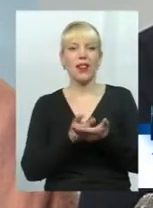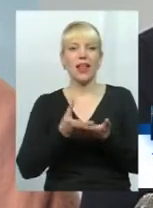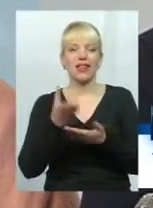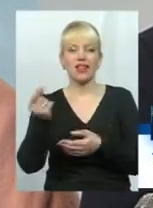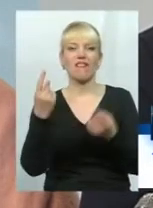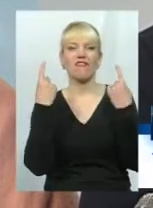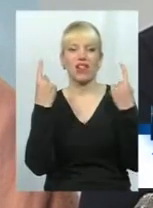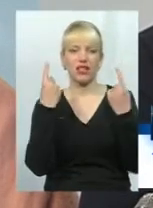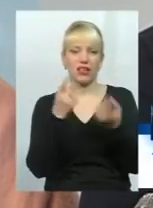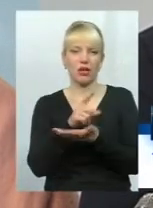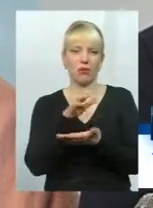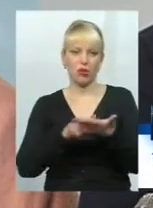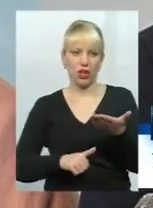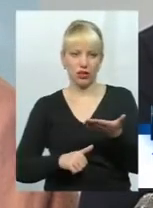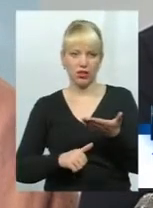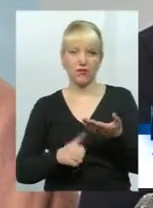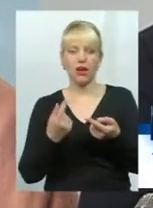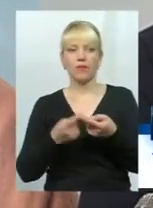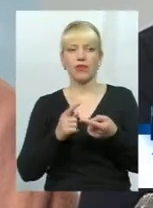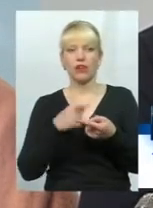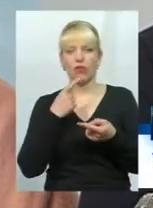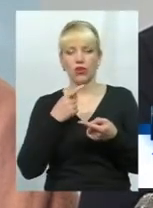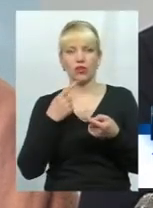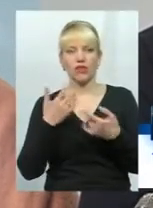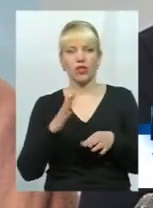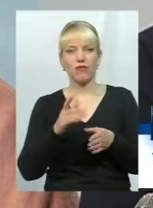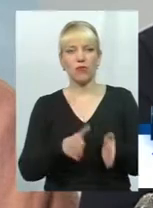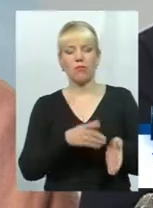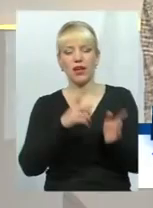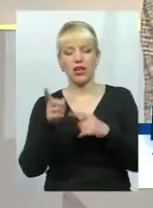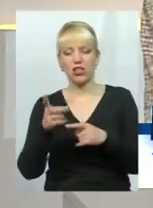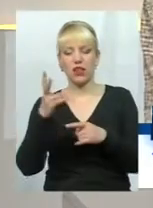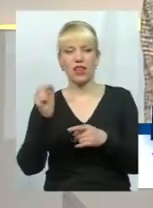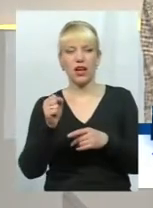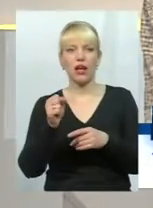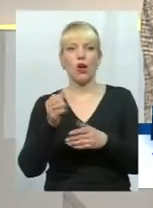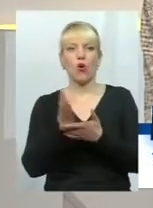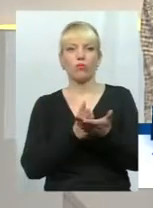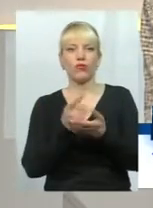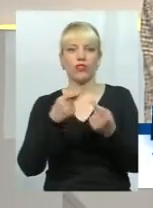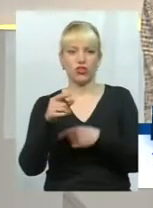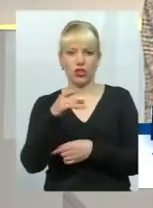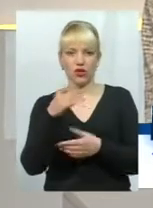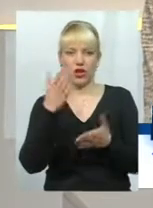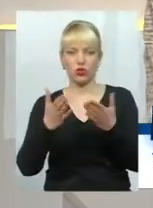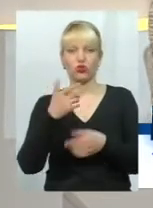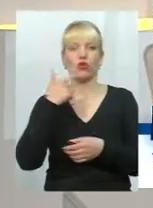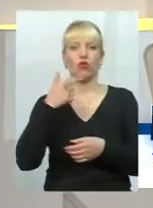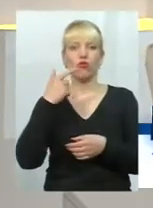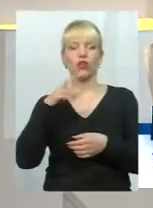критеріях додаткова партія, як я вже говорив, великих платників податків перейшла на обслуговування в інші регіони. Якщо говорити щодо